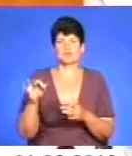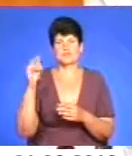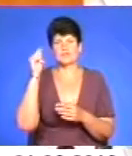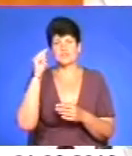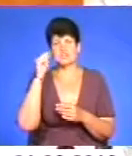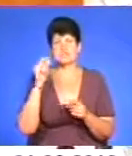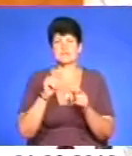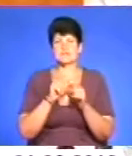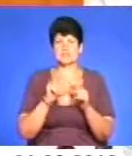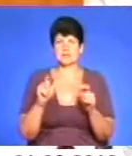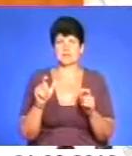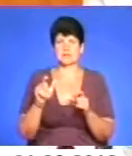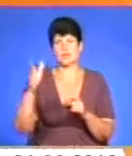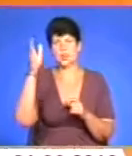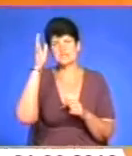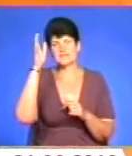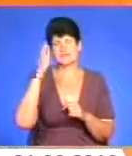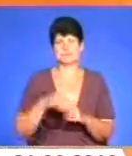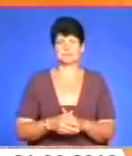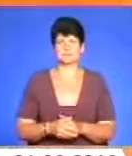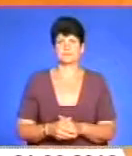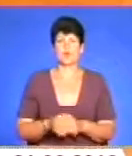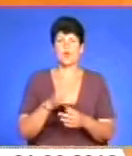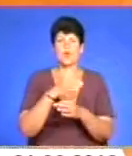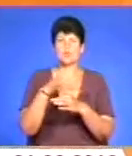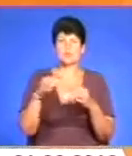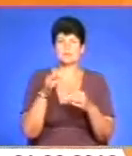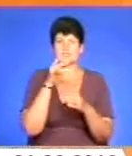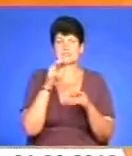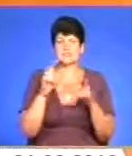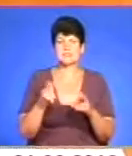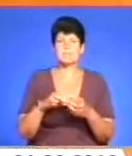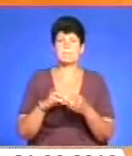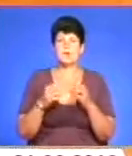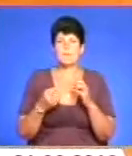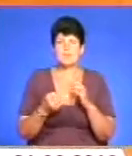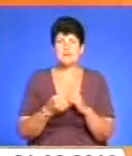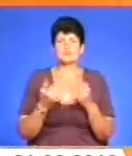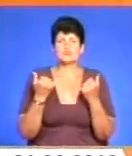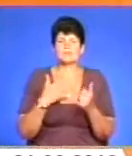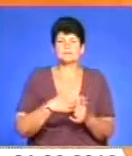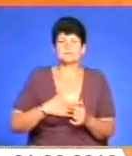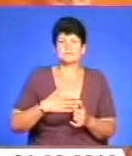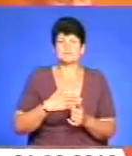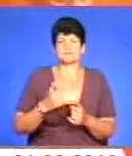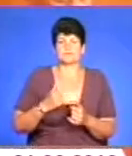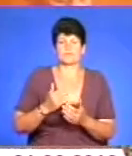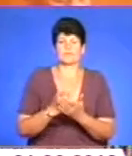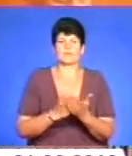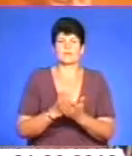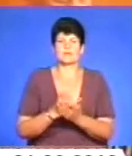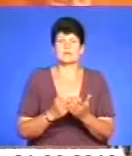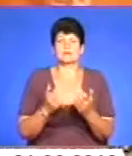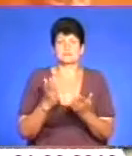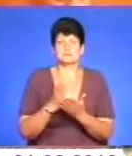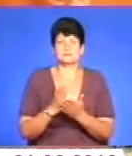в закладах освіти. Обговорили під час засідання і проблеми, що сьогодні турбують військовослужбовців, котрі